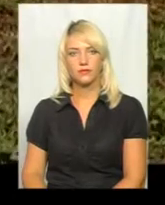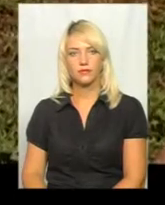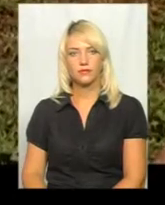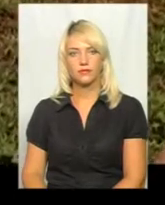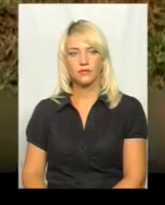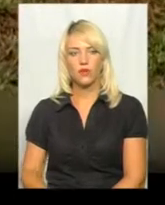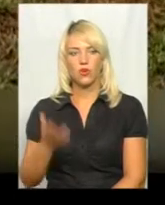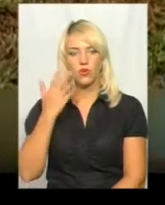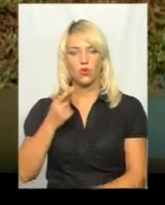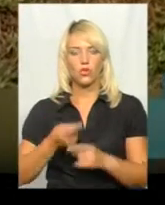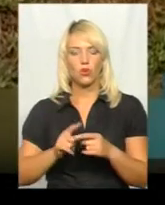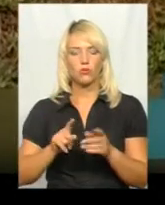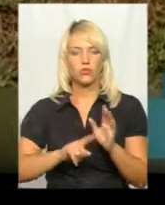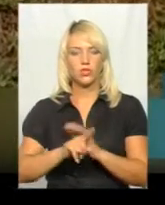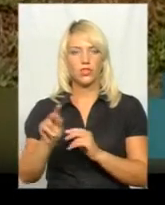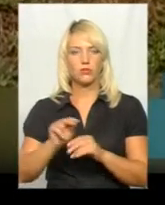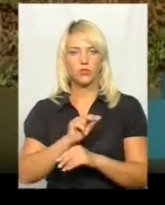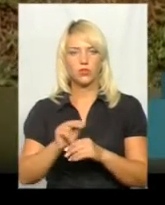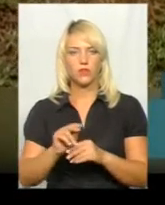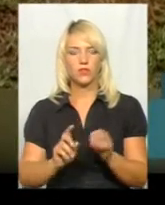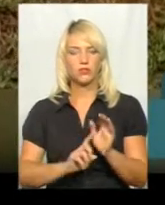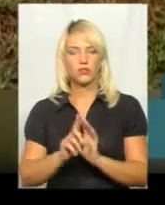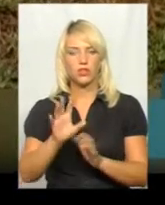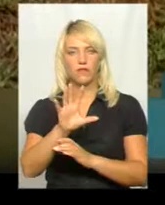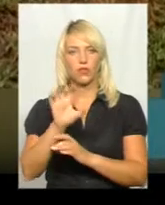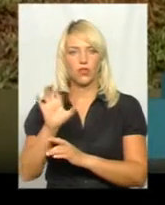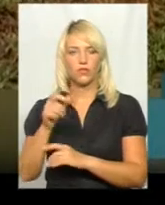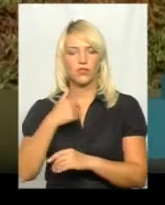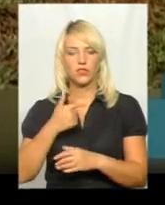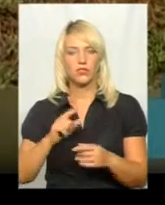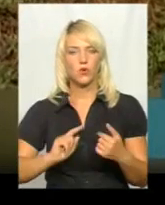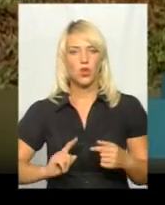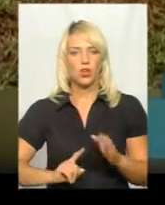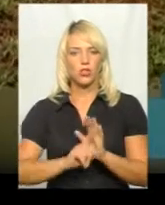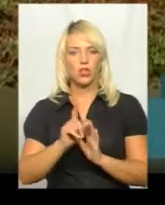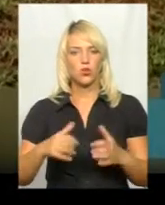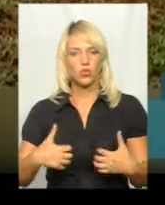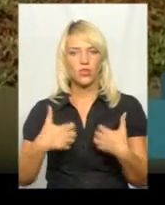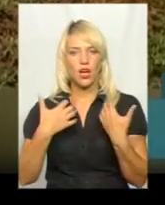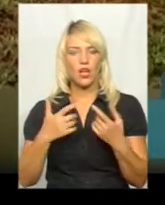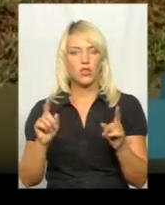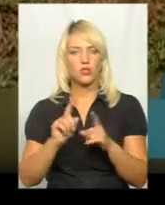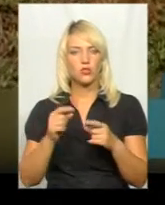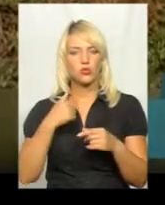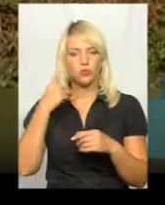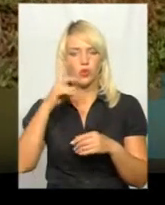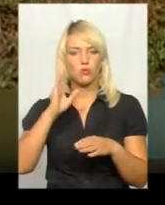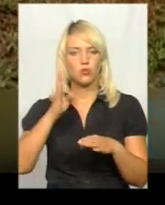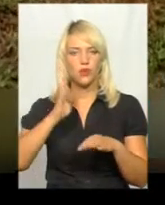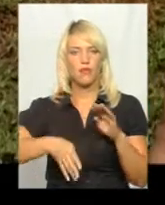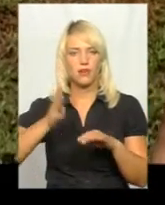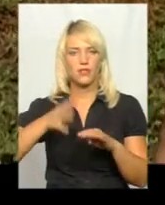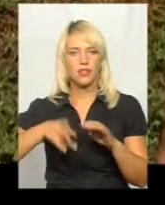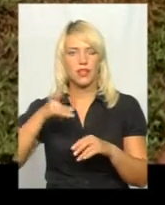Коли його почали ремонтувати, спочатку фотографували, я злякалася. Я думала, що його хочуть порізати на металолом, але,